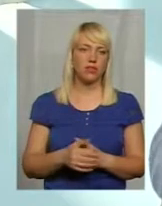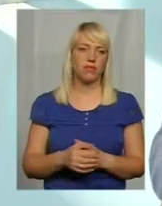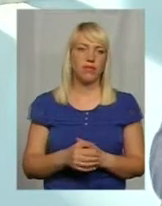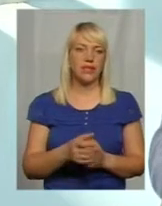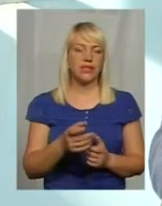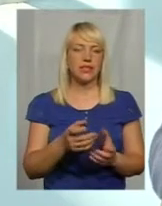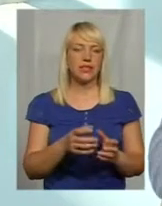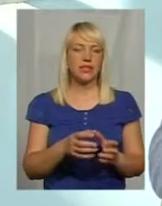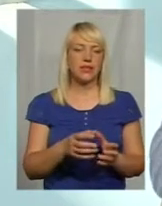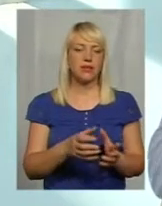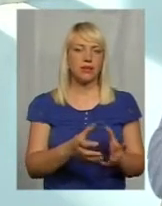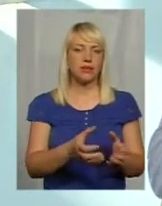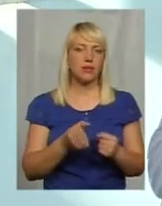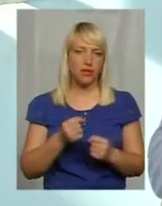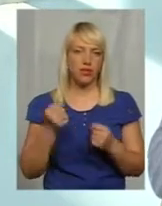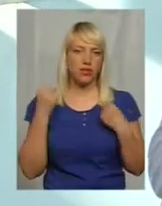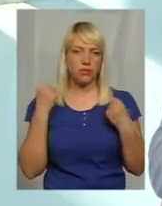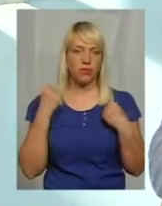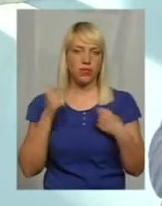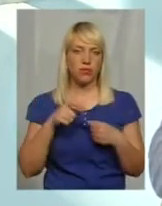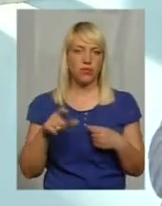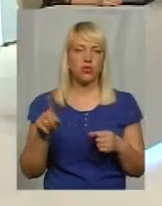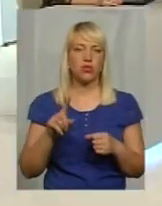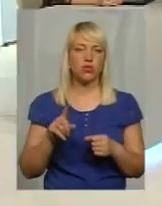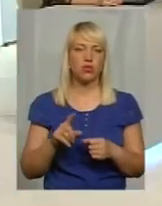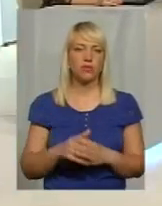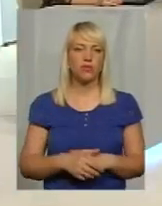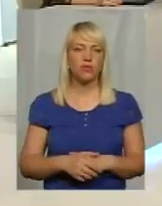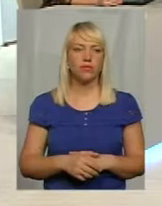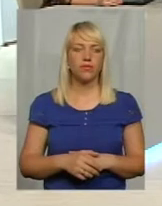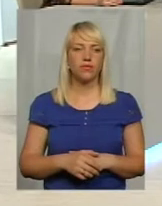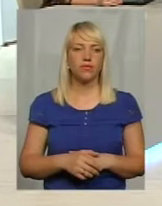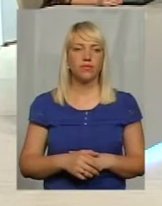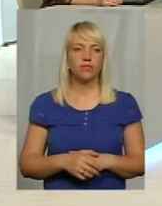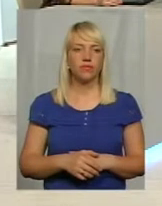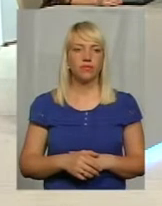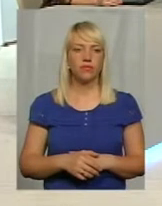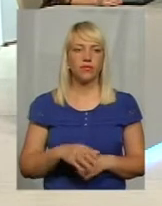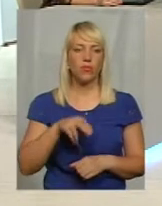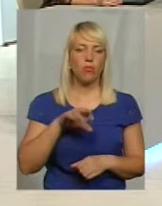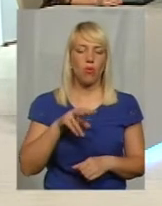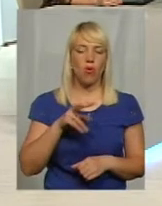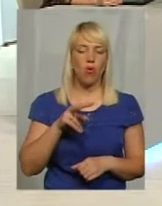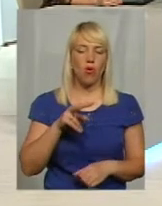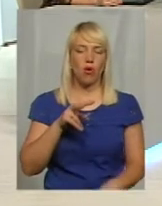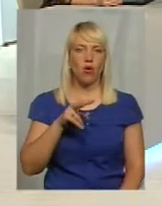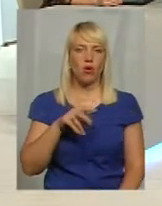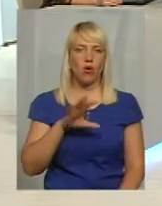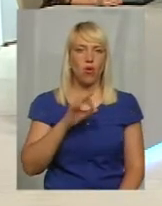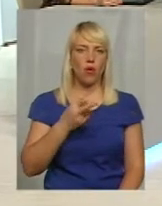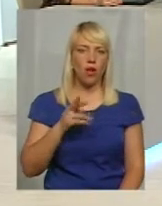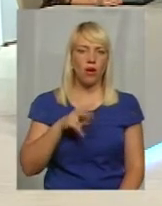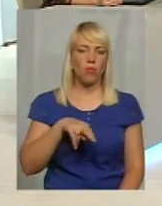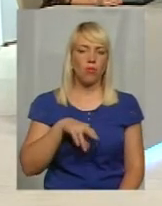спортсменів. Що сталося в 16-му Ольга Юполюк. Ольга Юполюк. Вона, чесно,